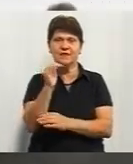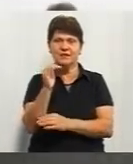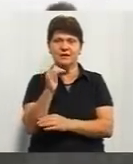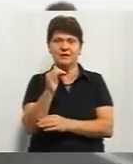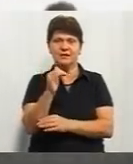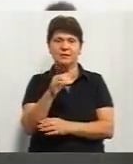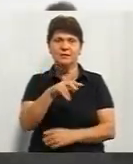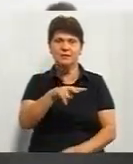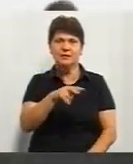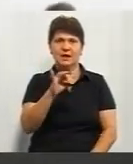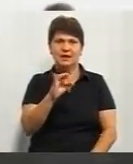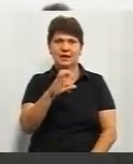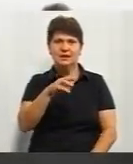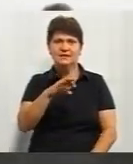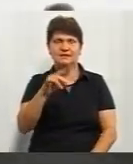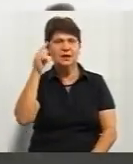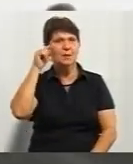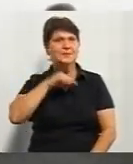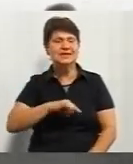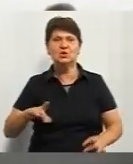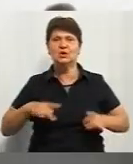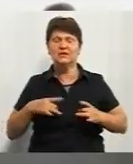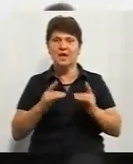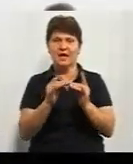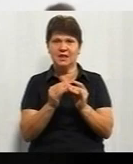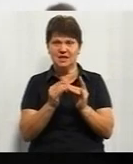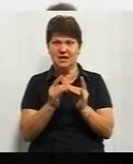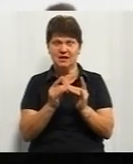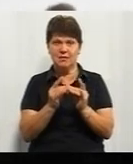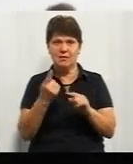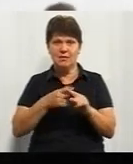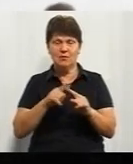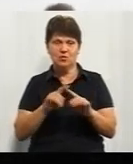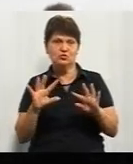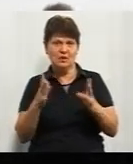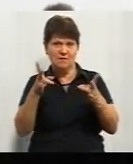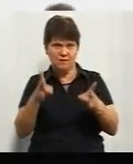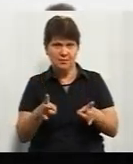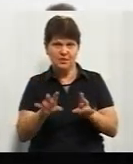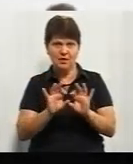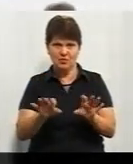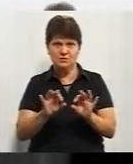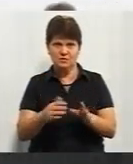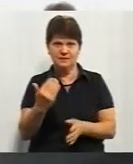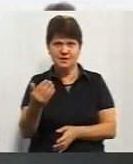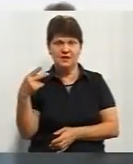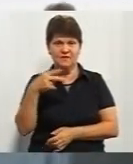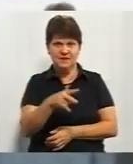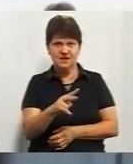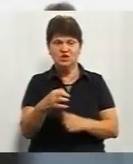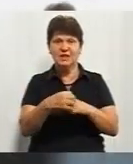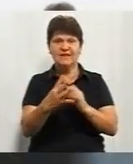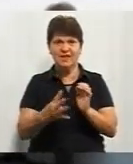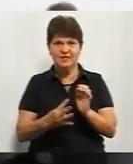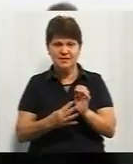Плисківський психоневрологічний інтернат. І у фільмі про цей випадок також йдеться. І ви розповідаєте. 2019